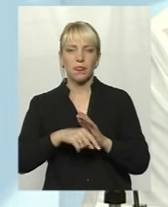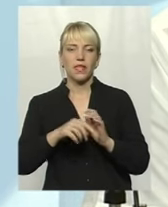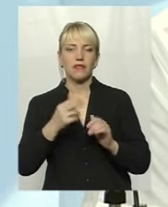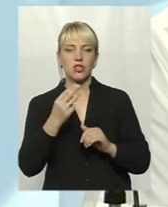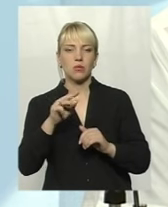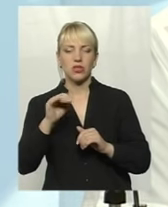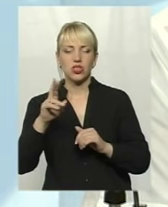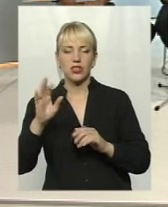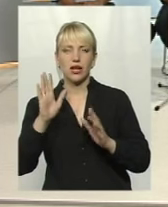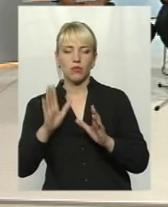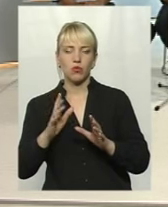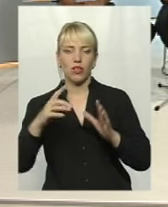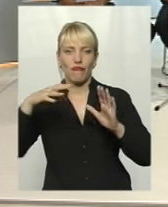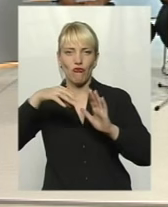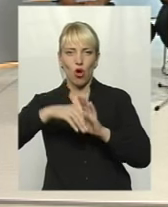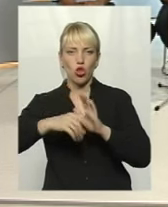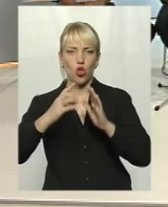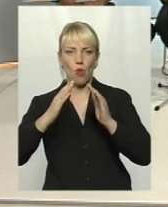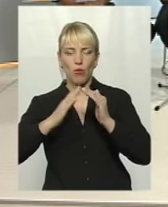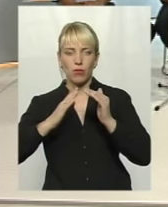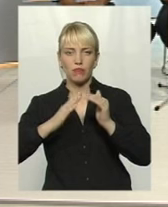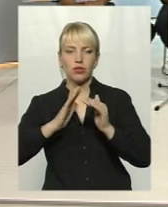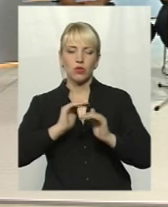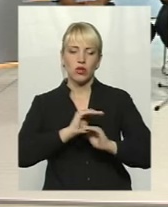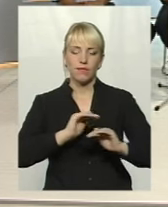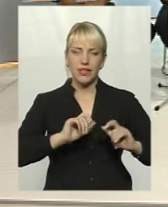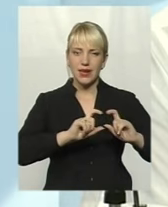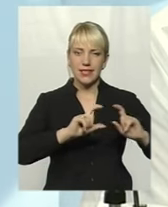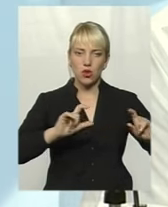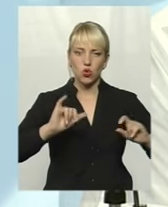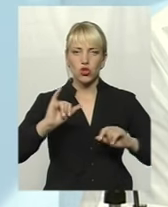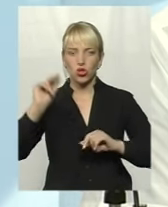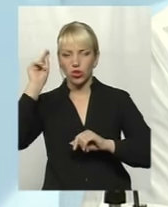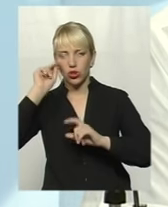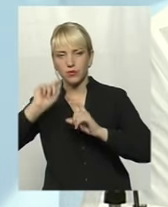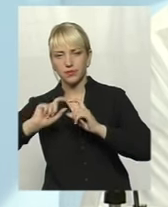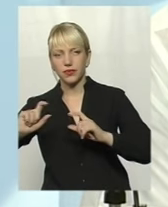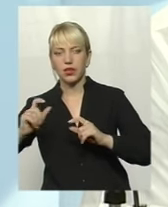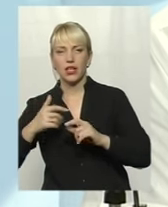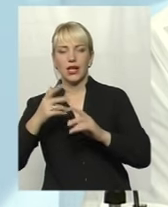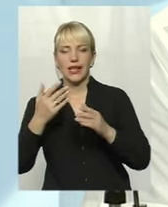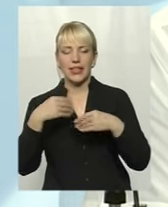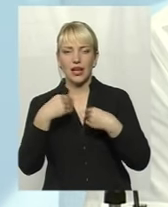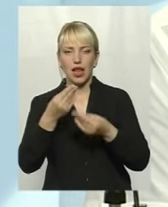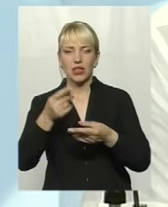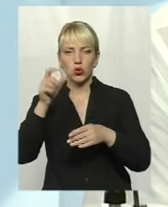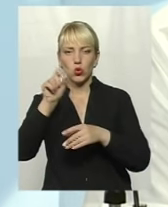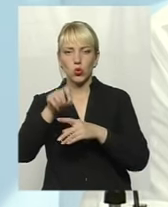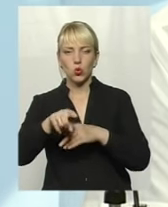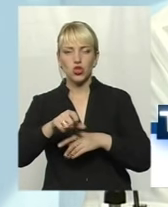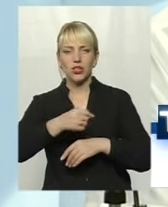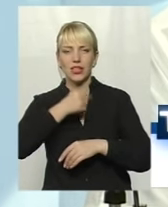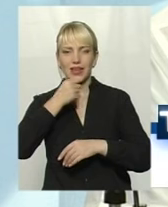приміщенні буде і дитяча села, і молодша школа. Так, що було дане доручення старості села, зібрав, ну як він вже